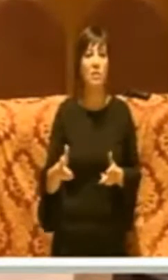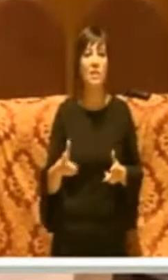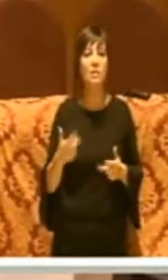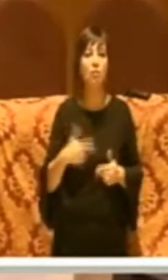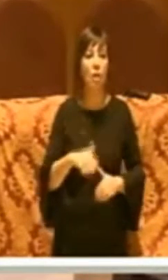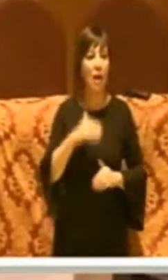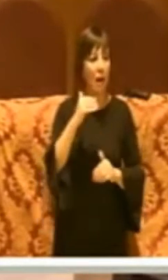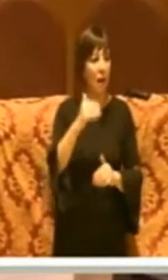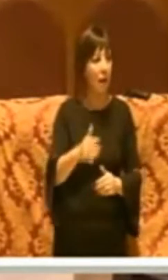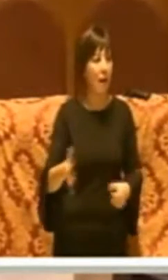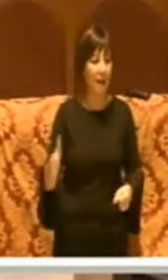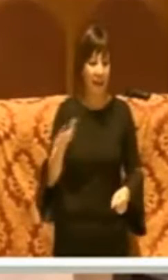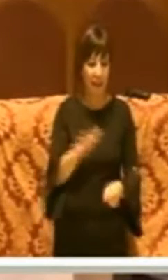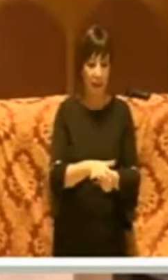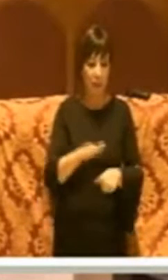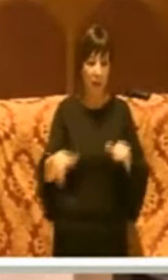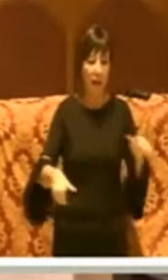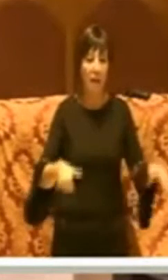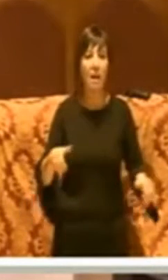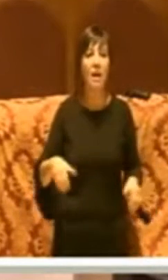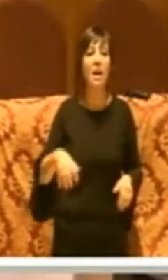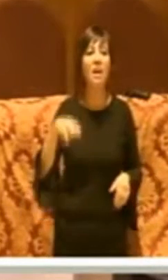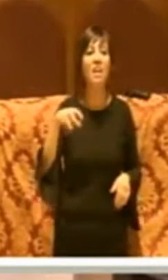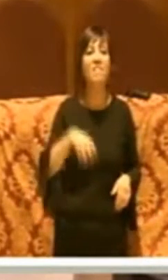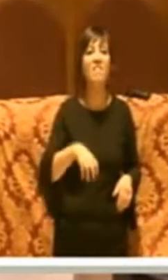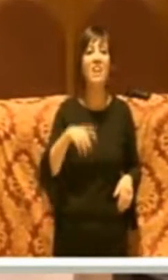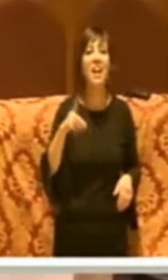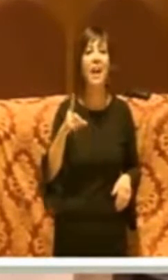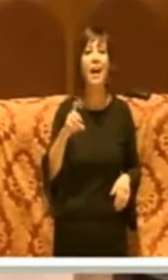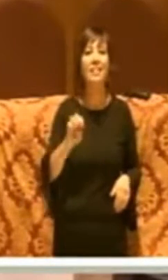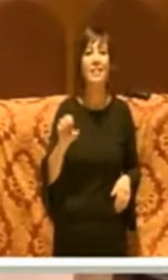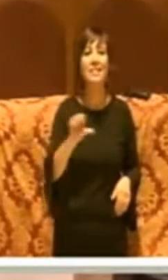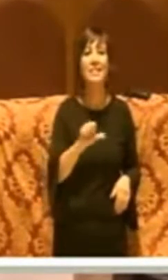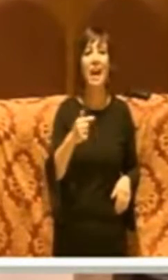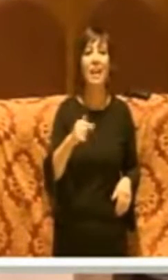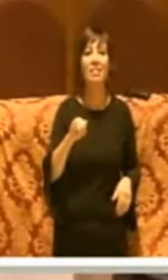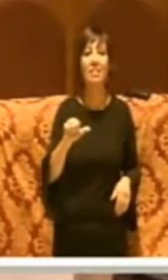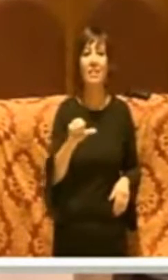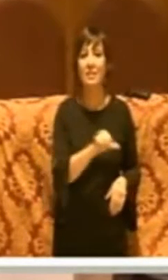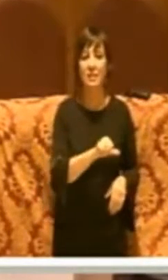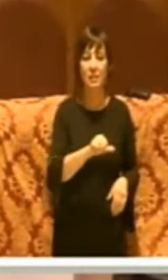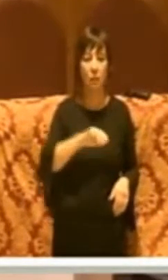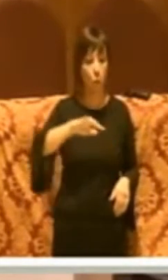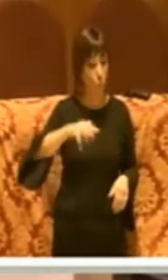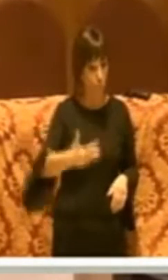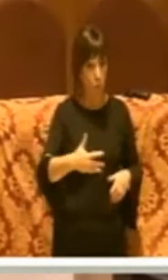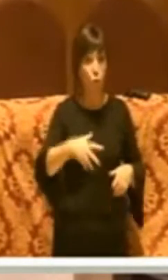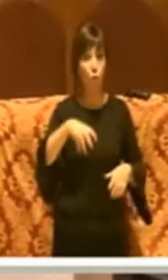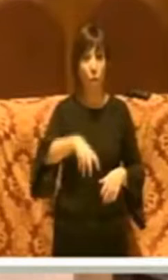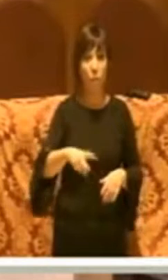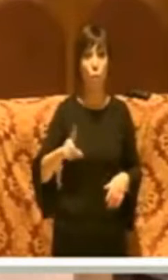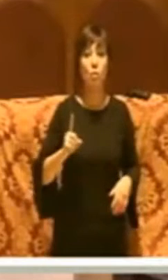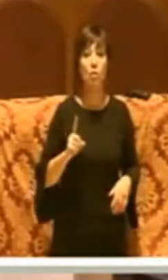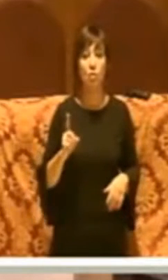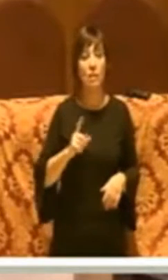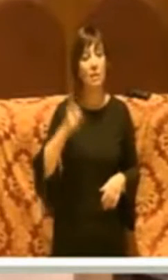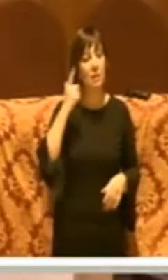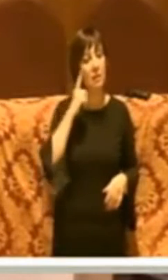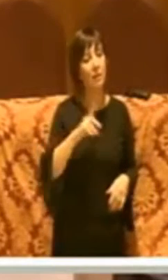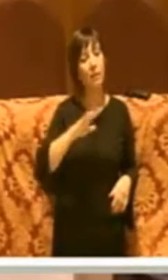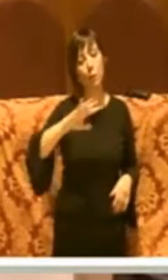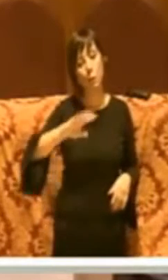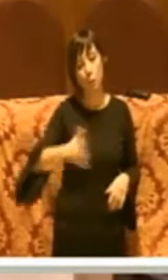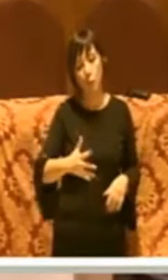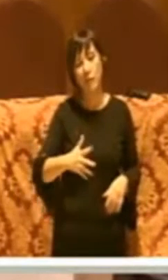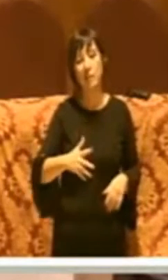'appalto di riempimento cavità a Villa De Santis sempre quinto municipio perché come capirete il quinto